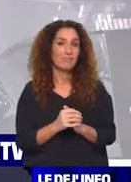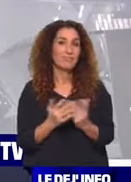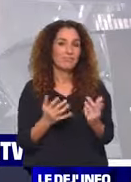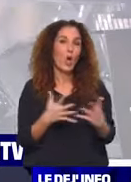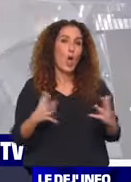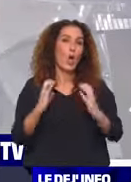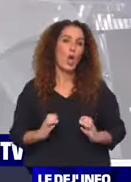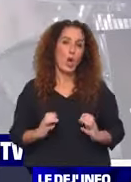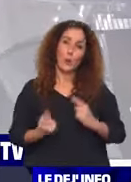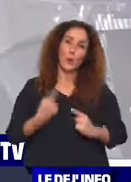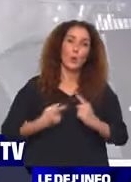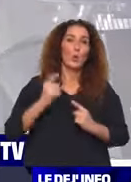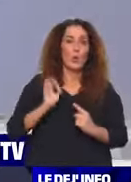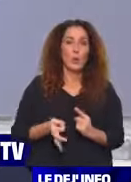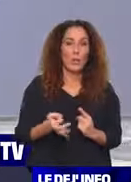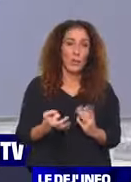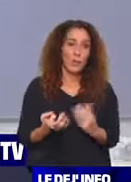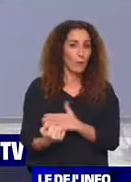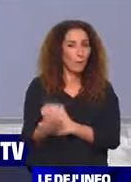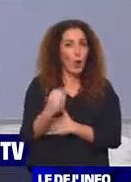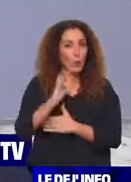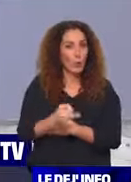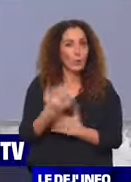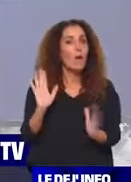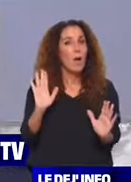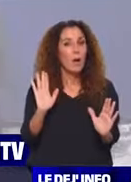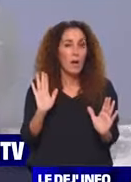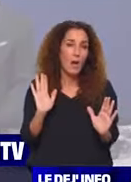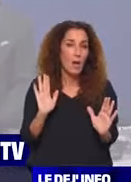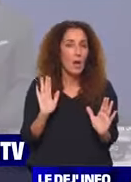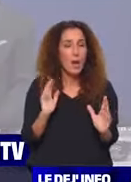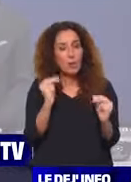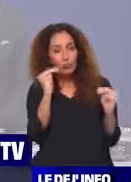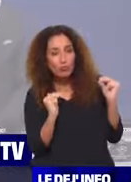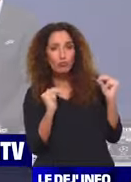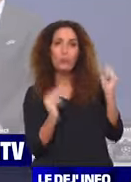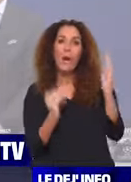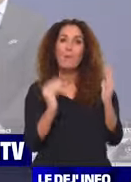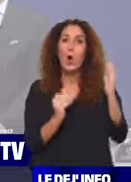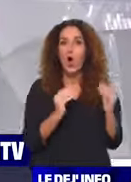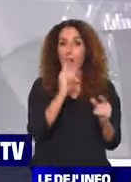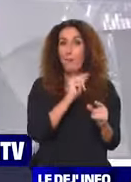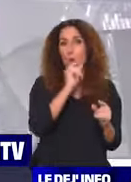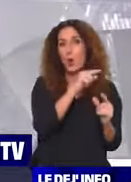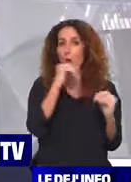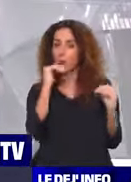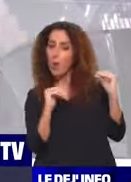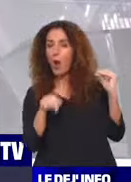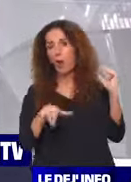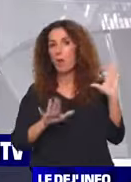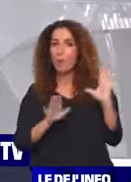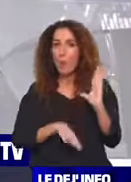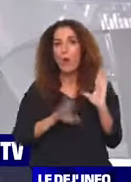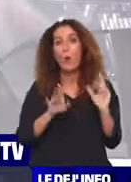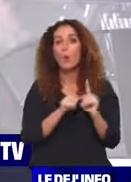grands clubs, de clubs très, très costauds. Mais, un cran en dessous de Liverpool, peut-être même